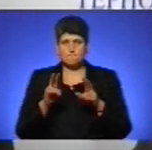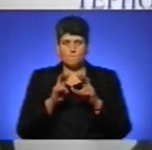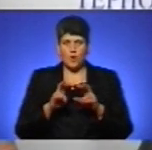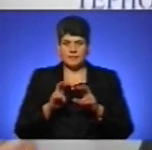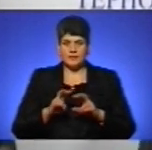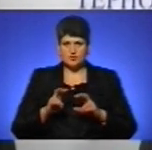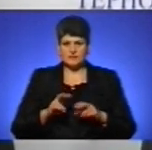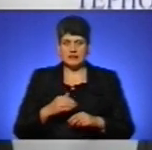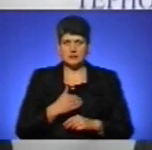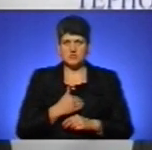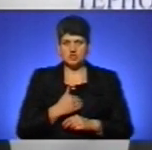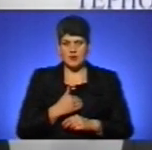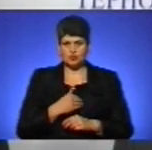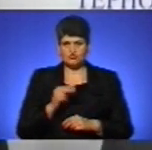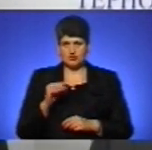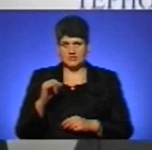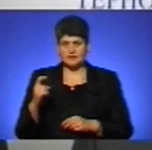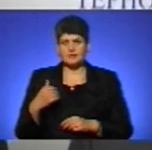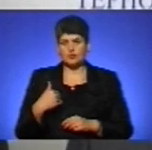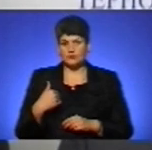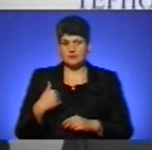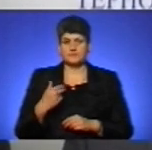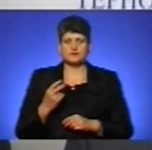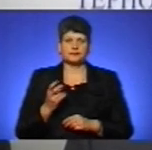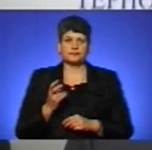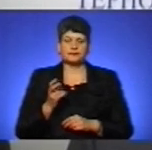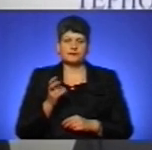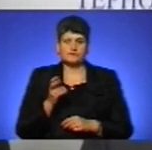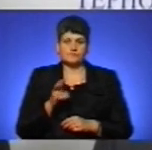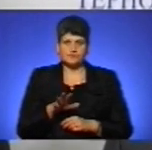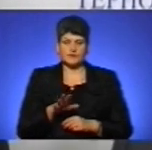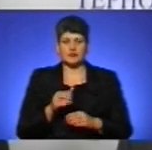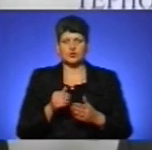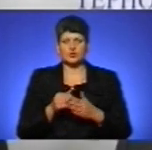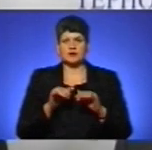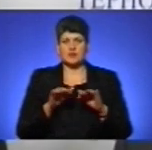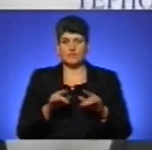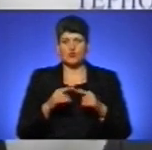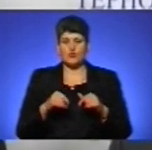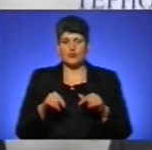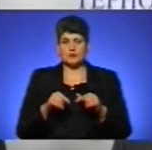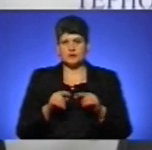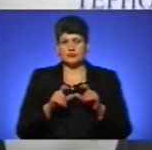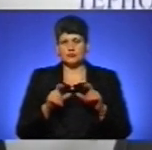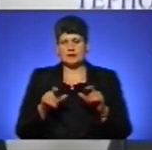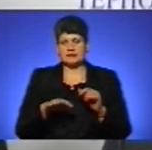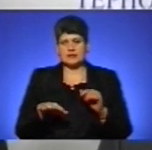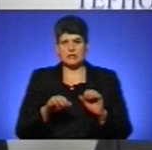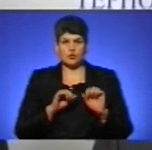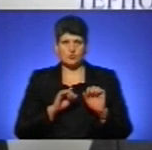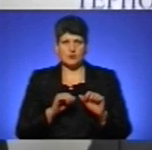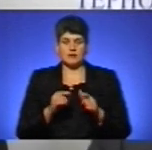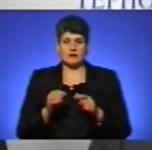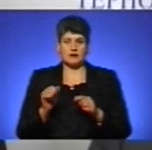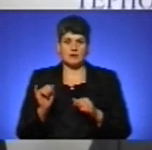бажаючих, які хотіли би зголоситися до діяльності в органах, структурах територіальної оборони, а